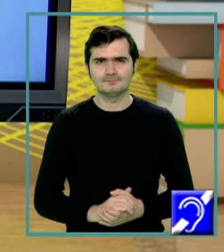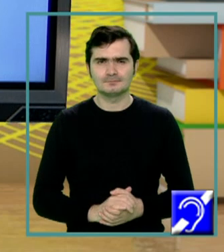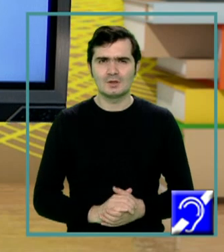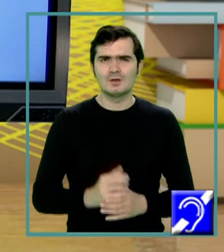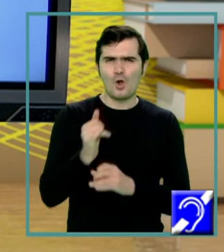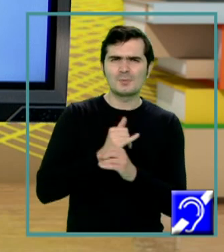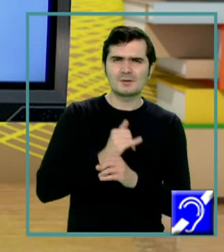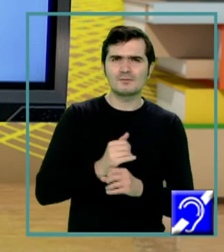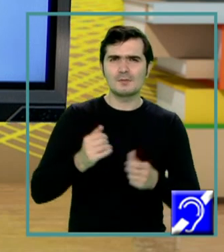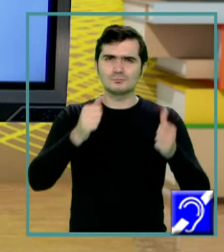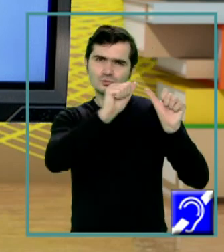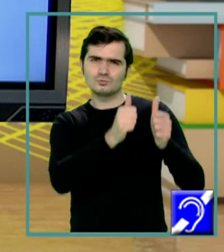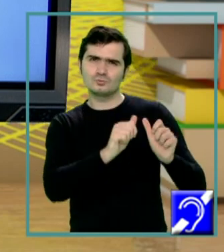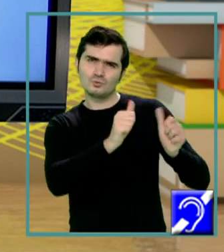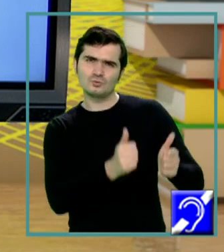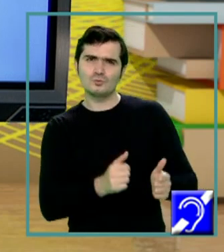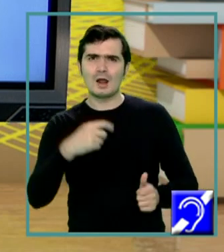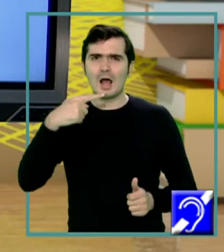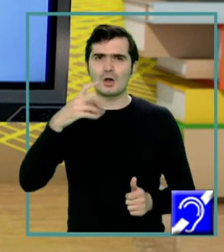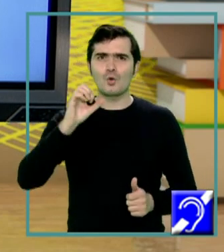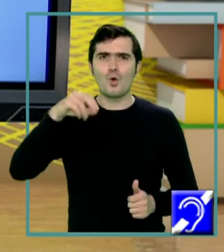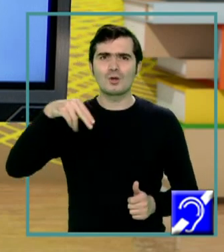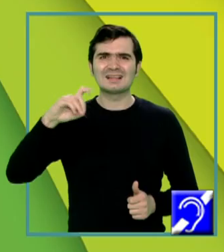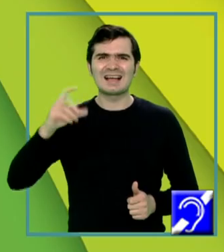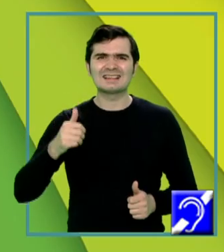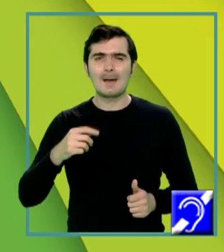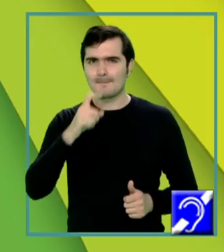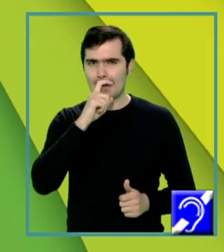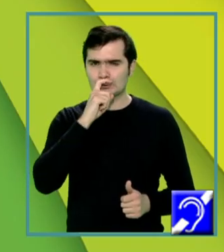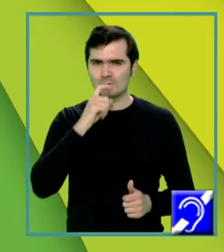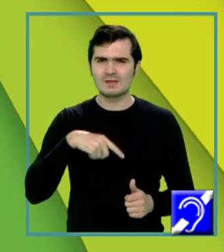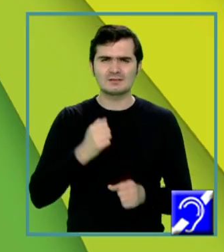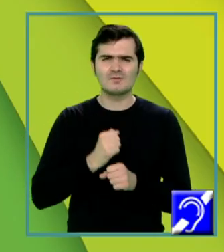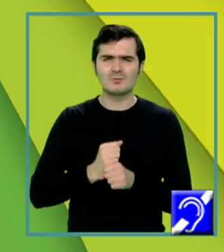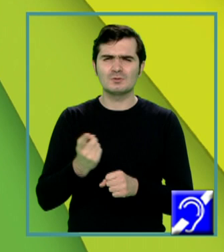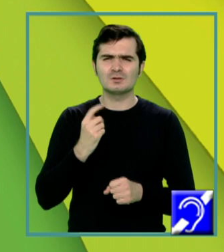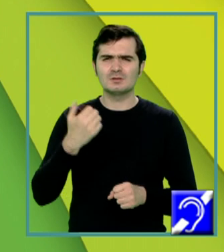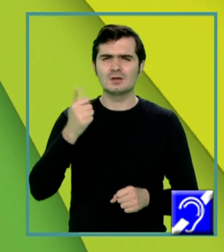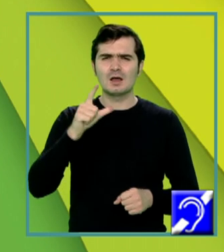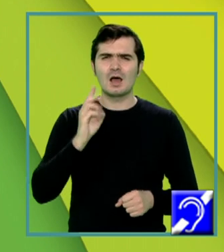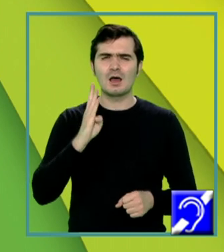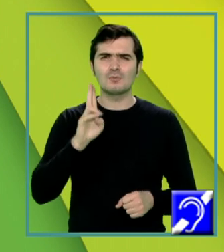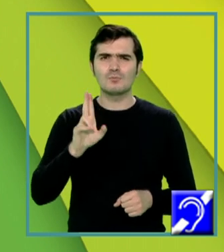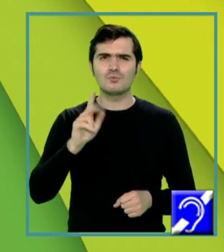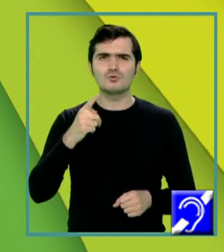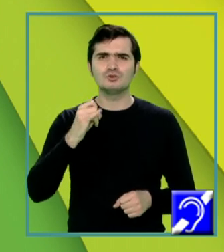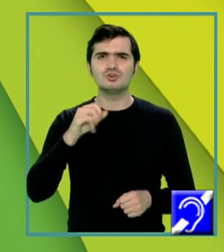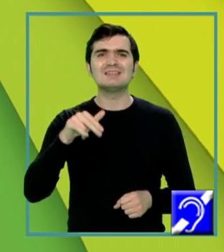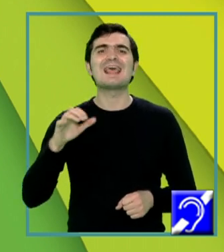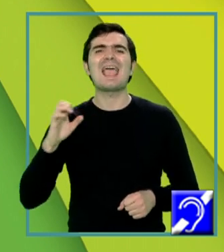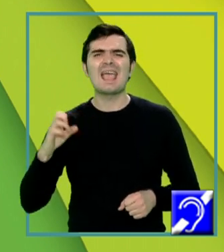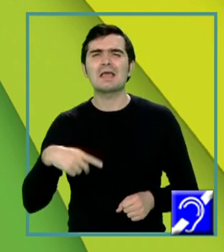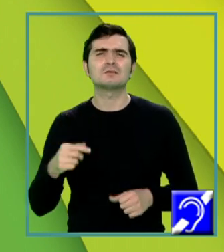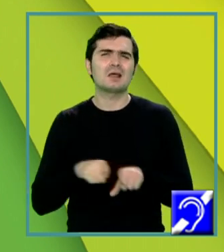gonadei masculine. Constatăm că este formată dintr-o albugineie, este un înveliș